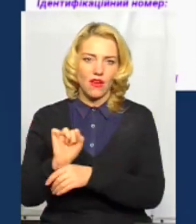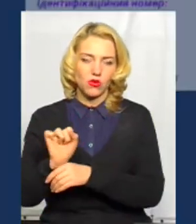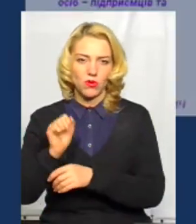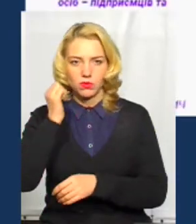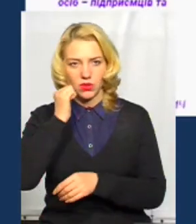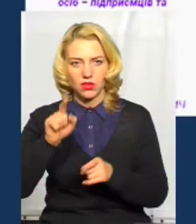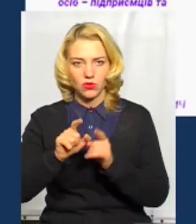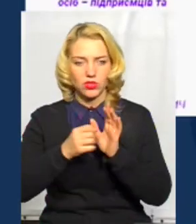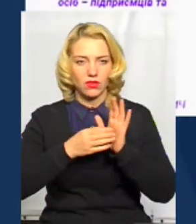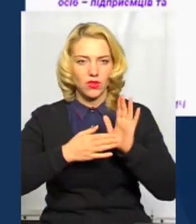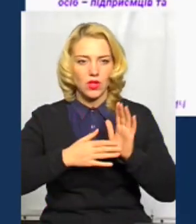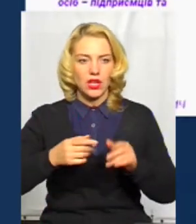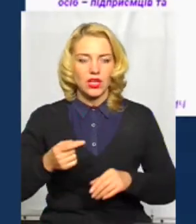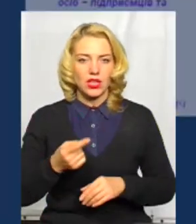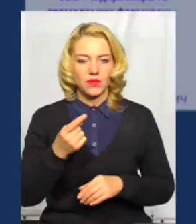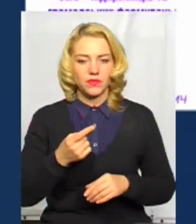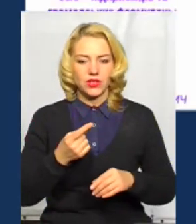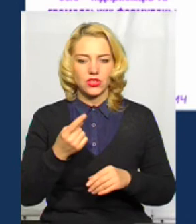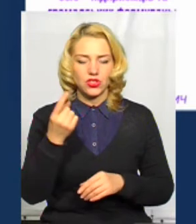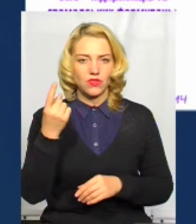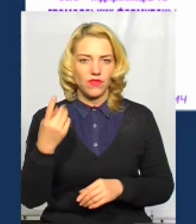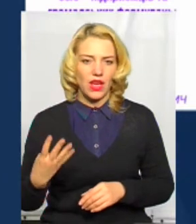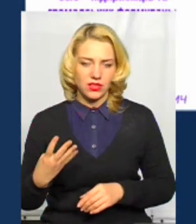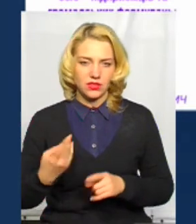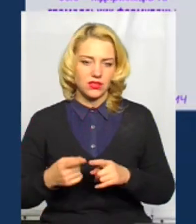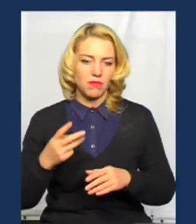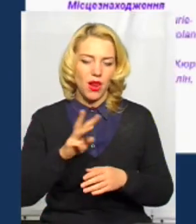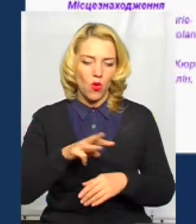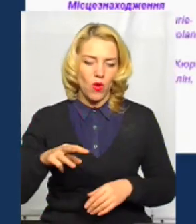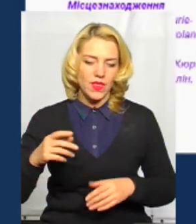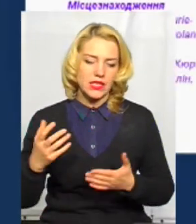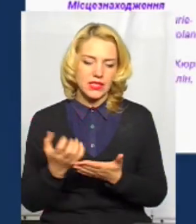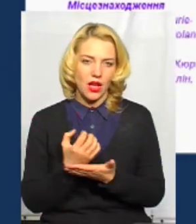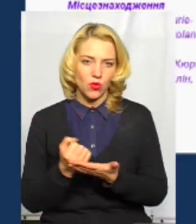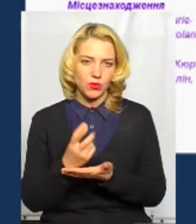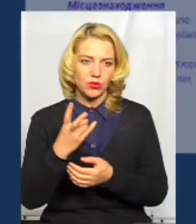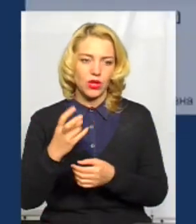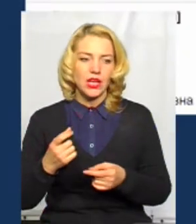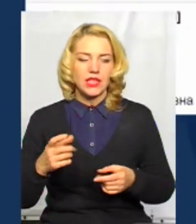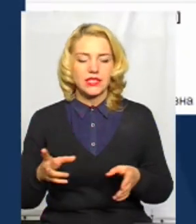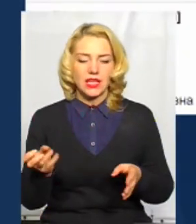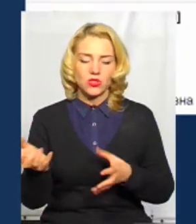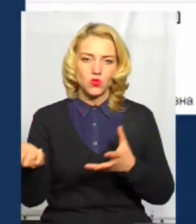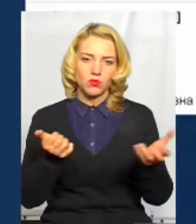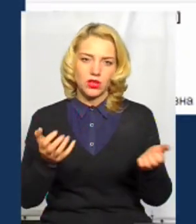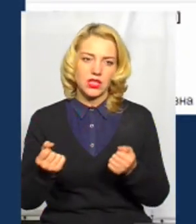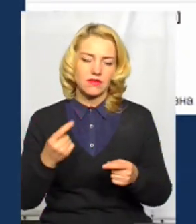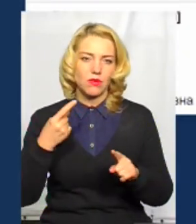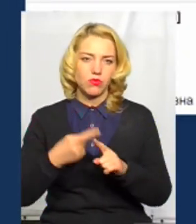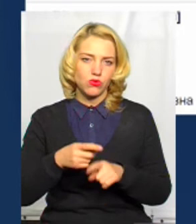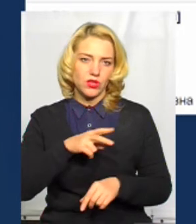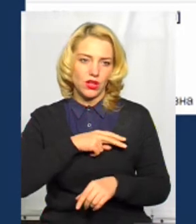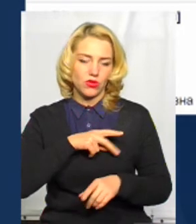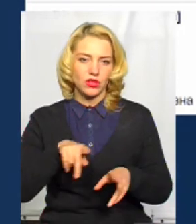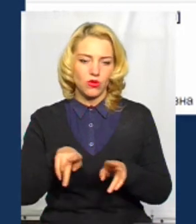задекларував близько чверті мільйона заробітку за основним місцем роботи, за сумістіством плюс гонорар. А також на двох із матір'ю